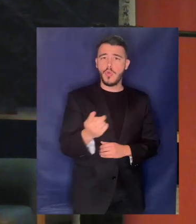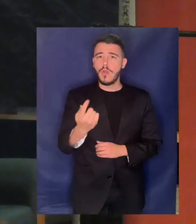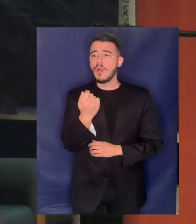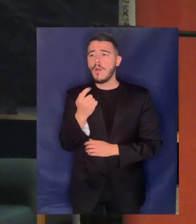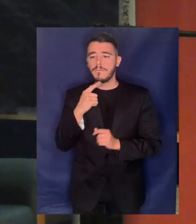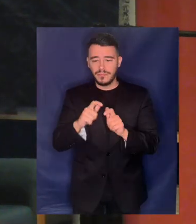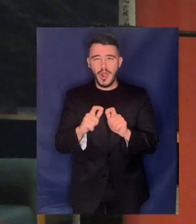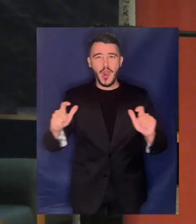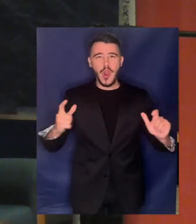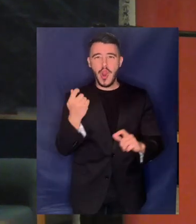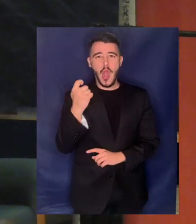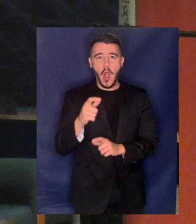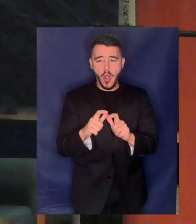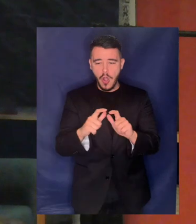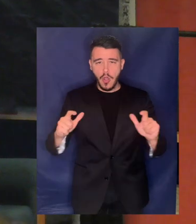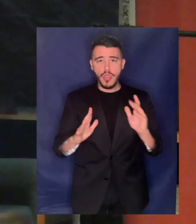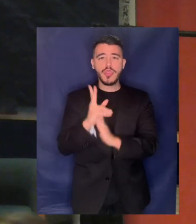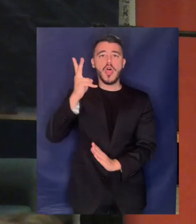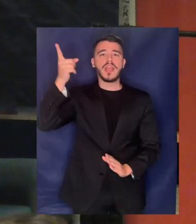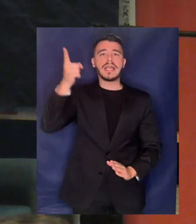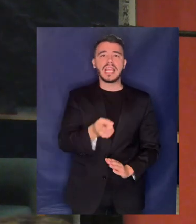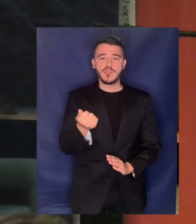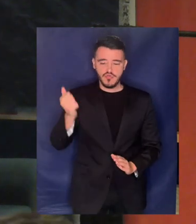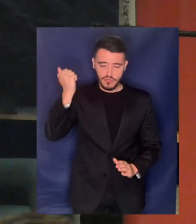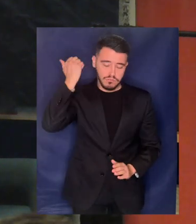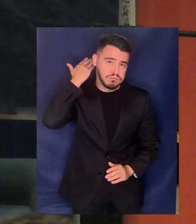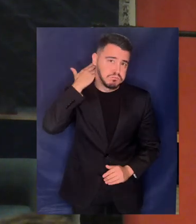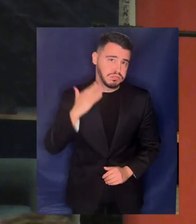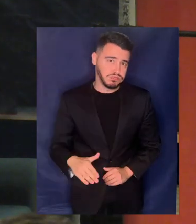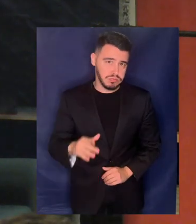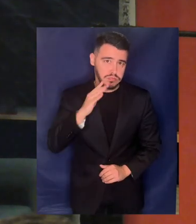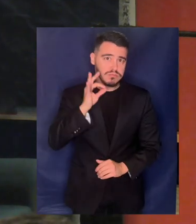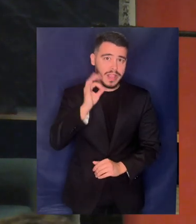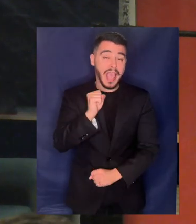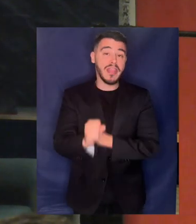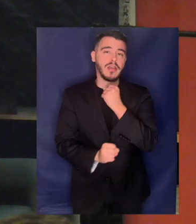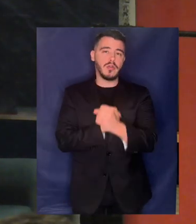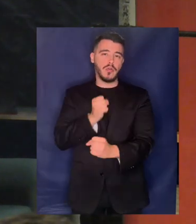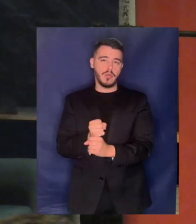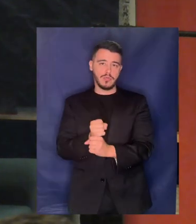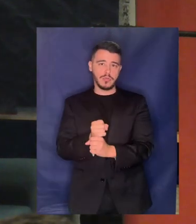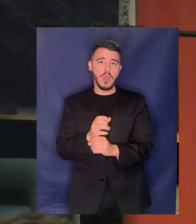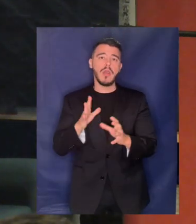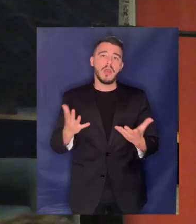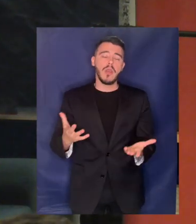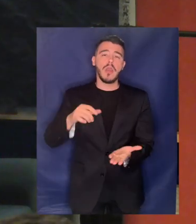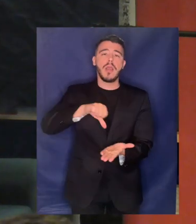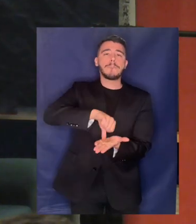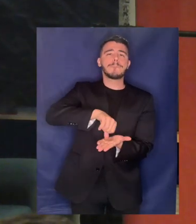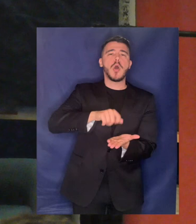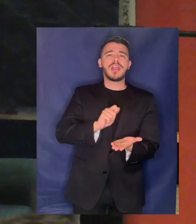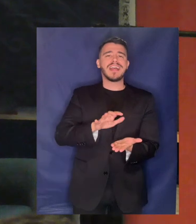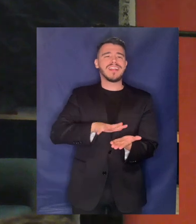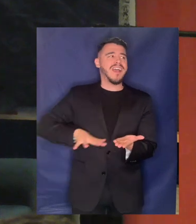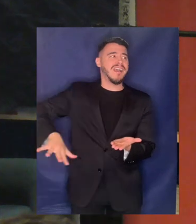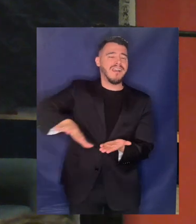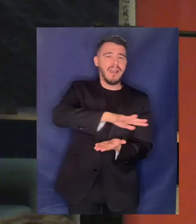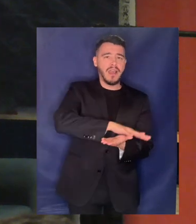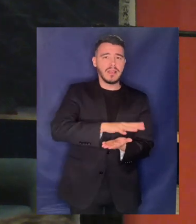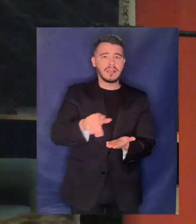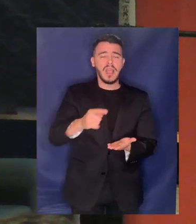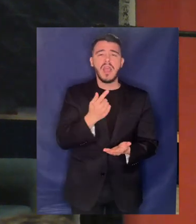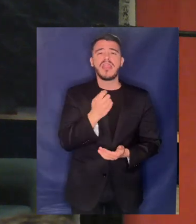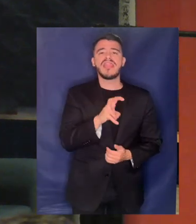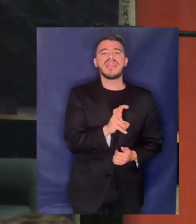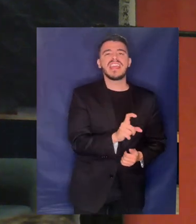που ήταν κατά 12% κατά μέσο όρο ετησίως και βεβαιώς η πόλη έχασε κάποια δισεκατομμύρια δολάρια